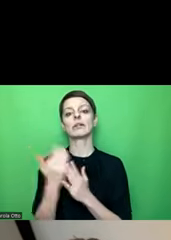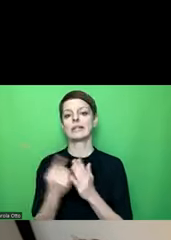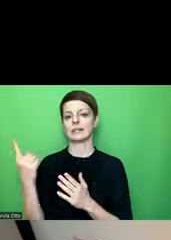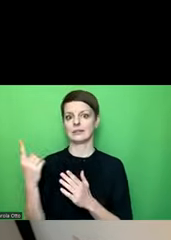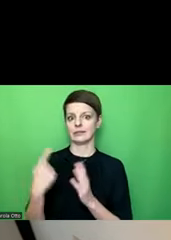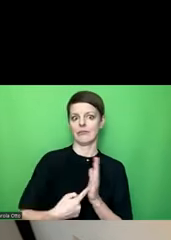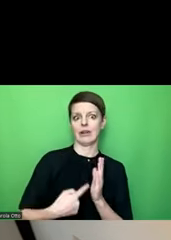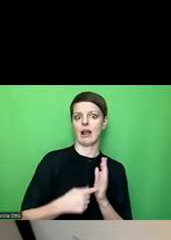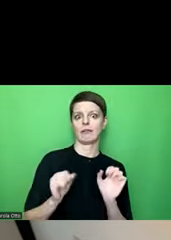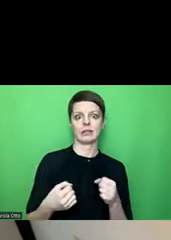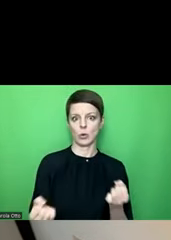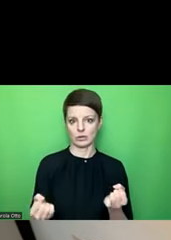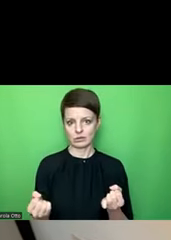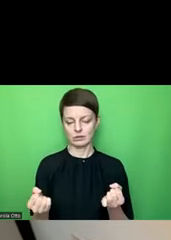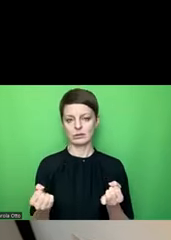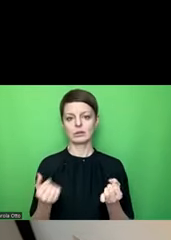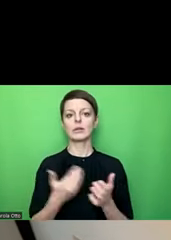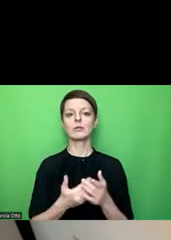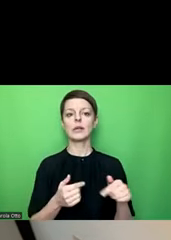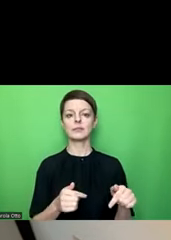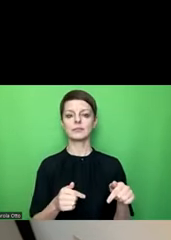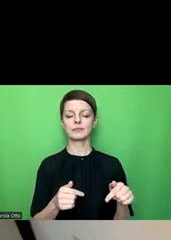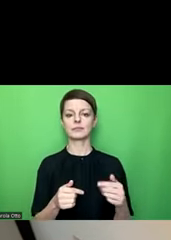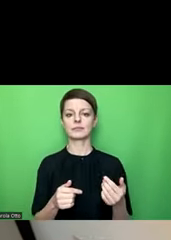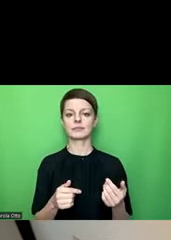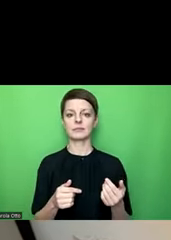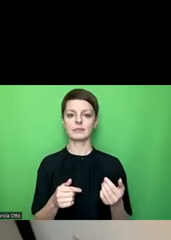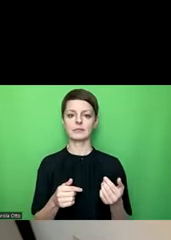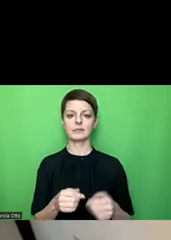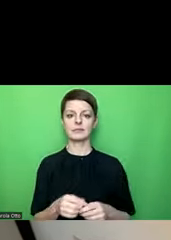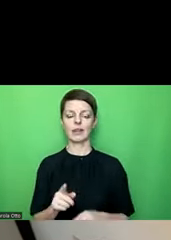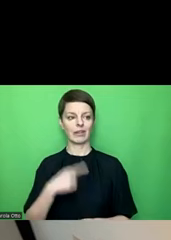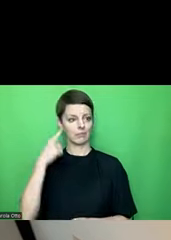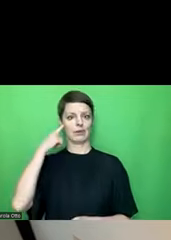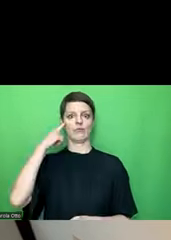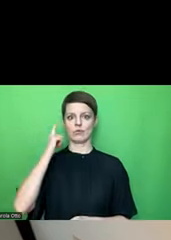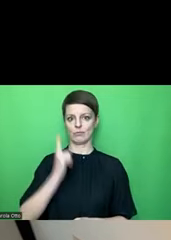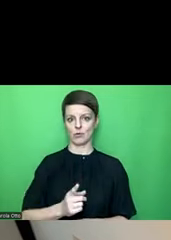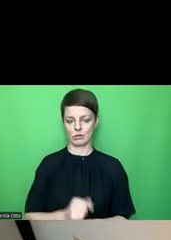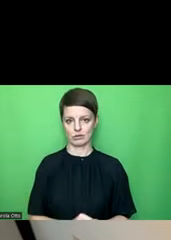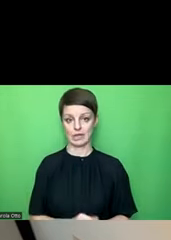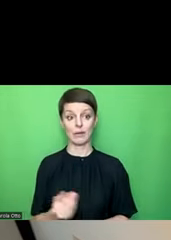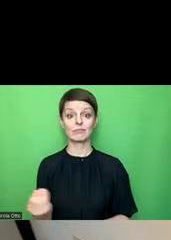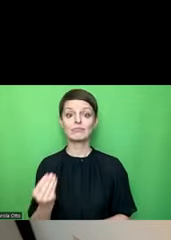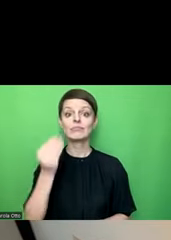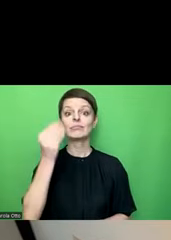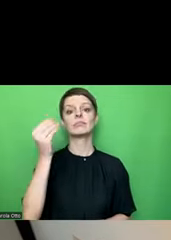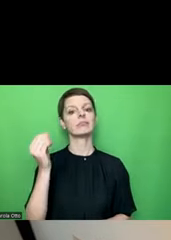wir es einhalten. Hier an der Stelle müssen wir einfach uns dessen bewusst sein, aber wir können nichts dazu tun.